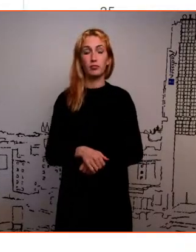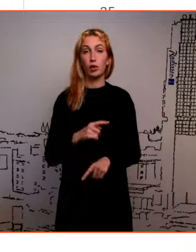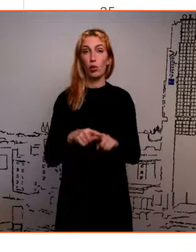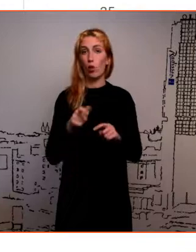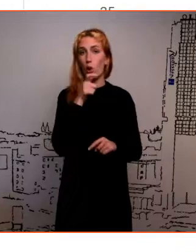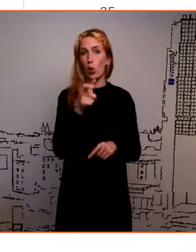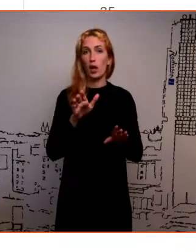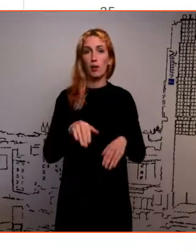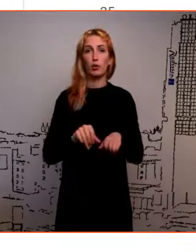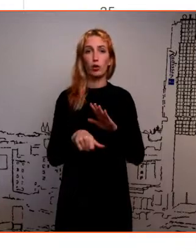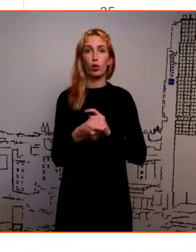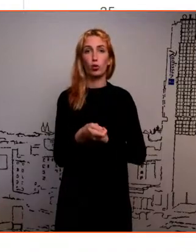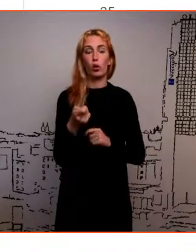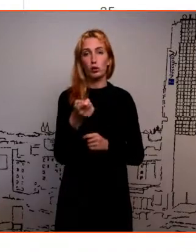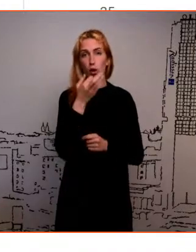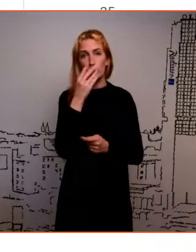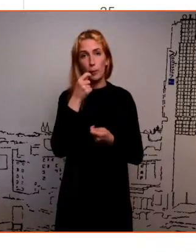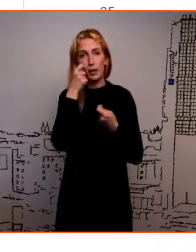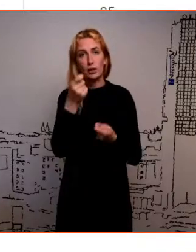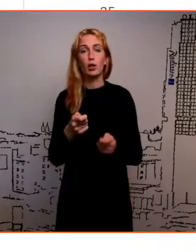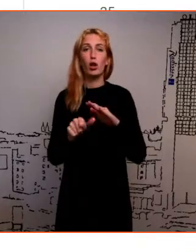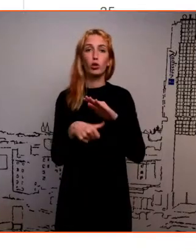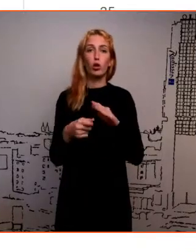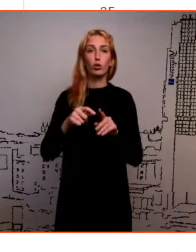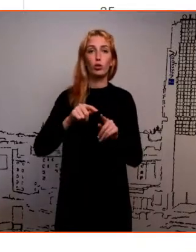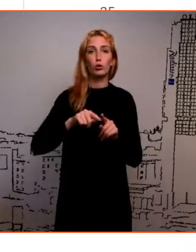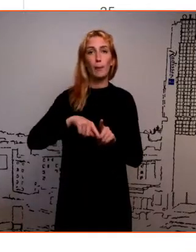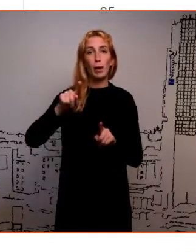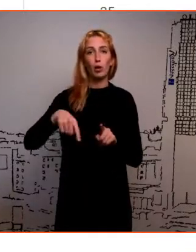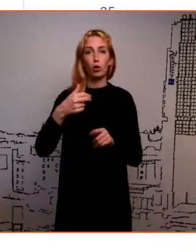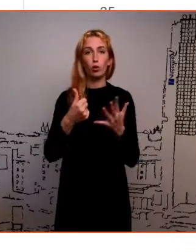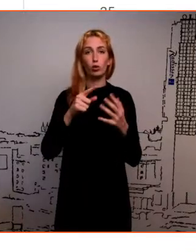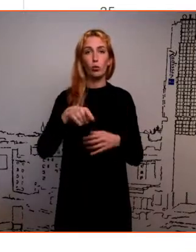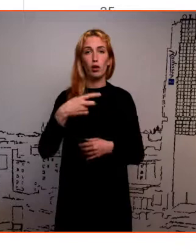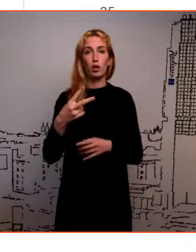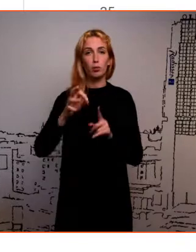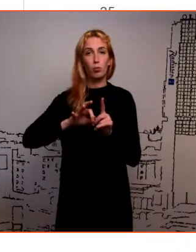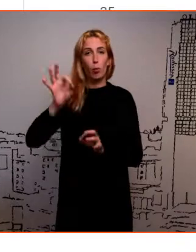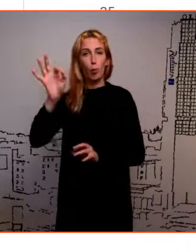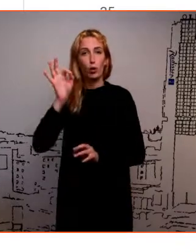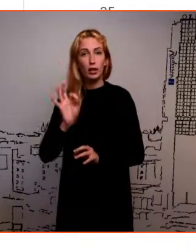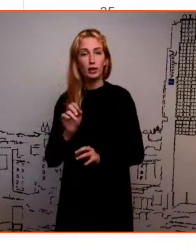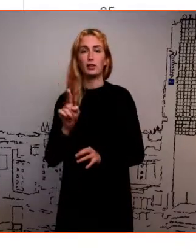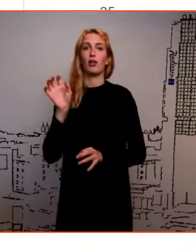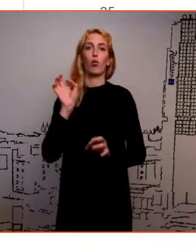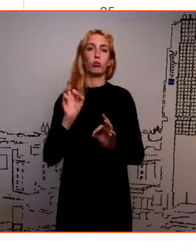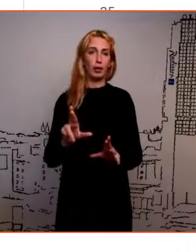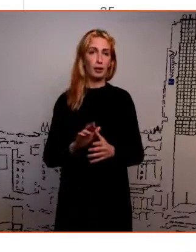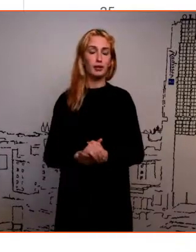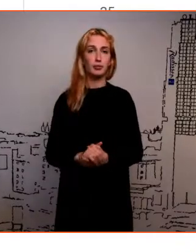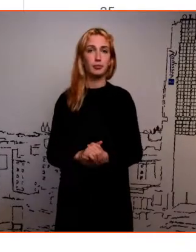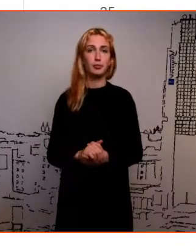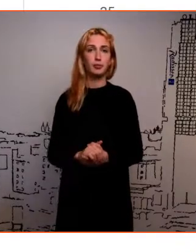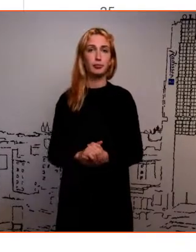töötukasse numbrid näitavad, et töötuse määr 6,2% on igati okei. Meil on